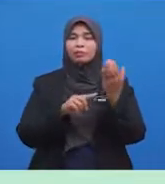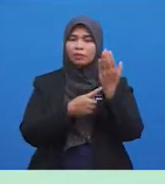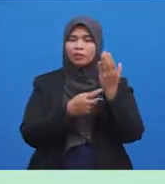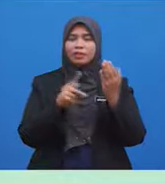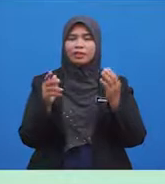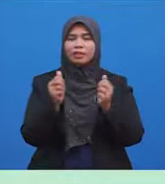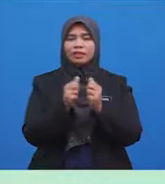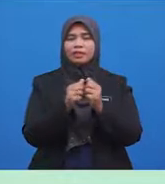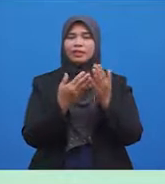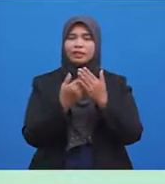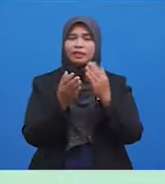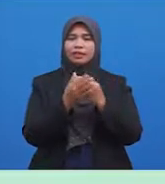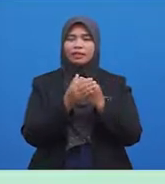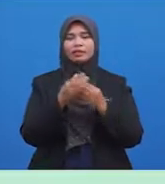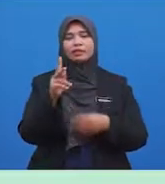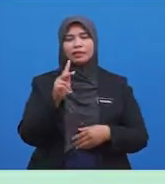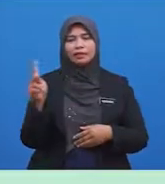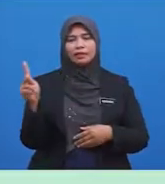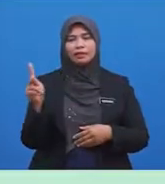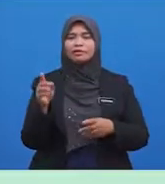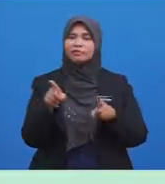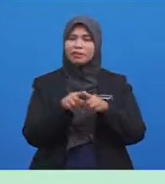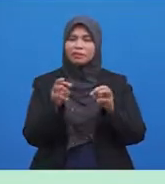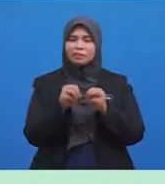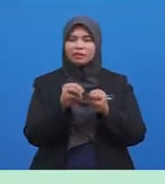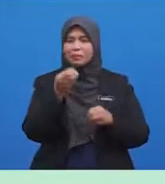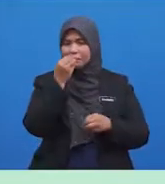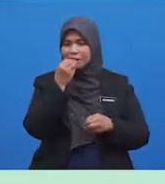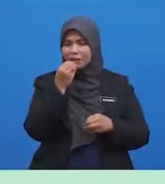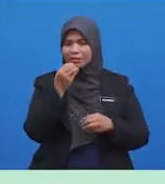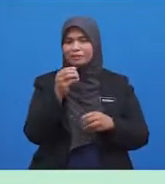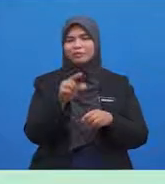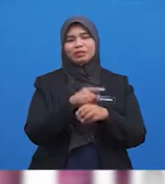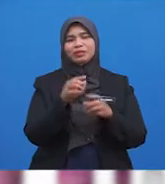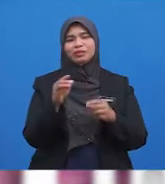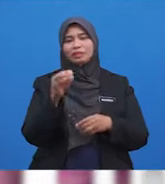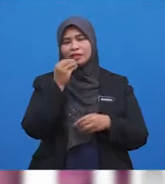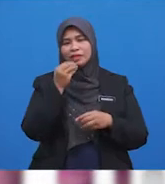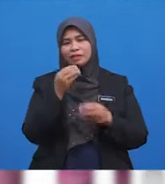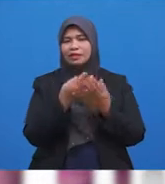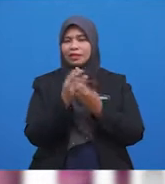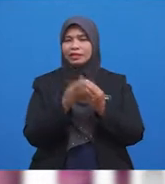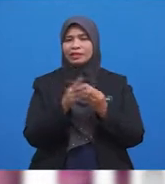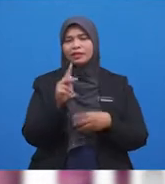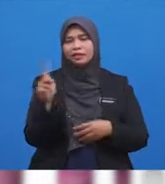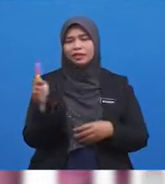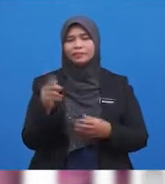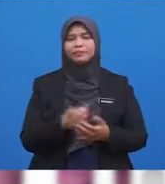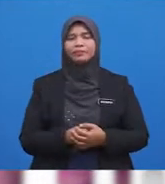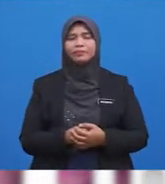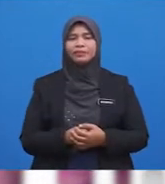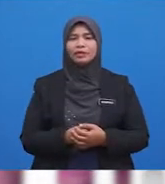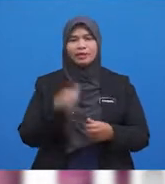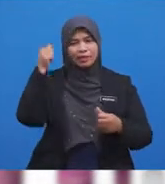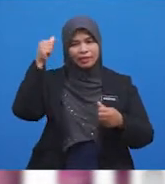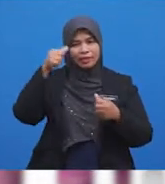Dengan tangan Kanan Makan pun Dengan tangan Kanan Betul tak Jadi Ingat ya Murid